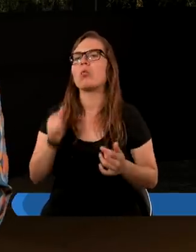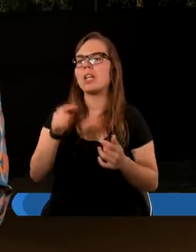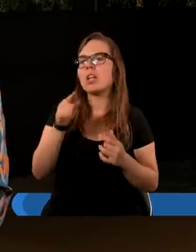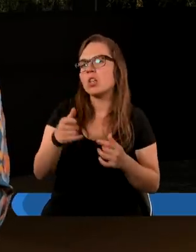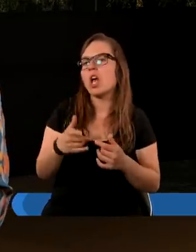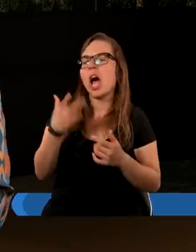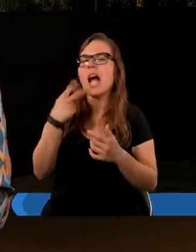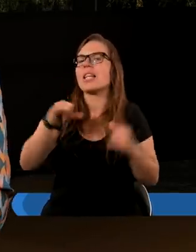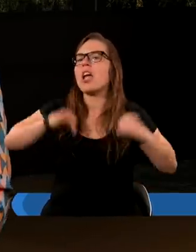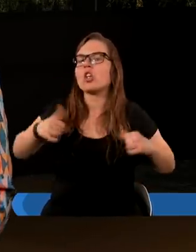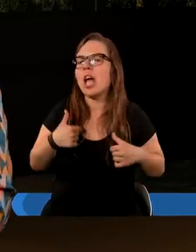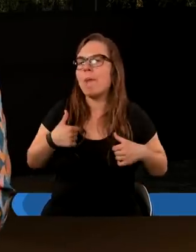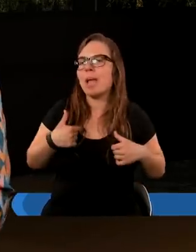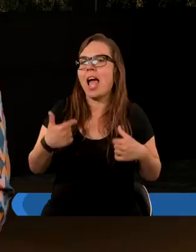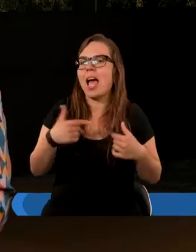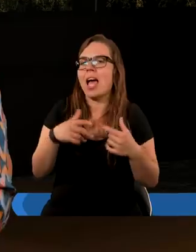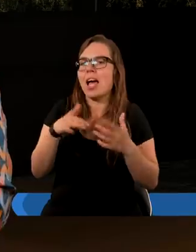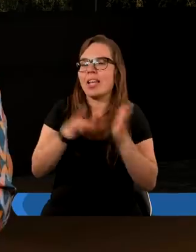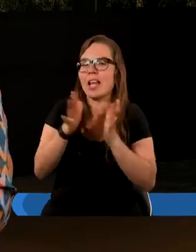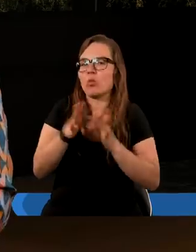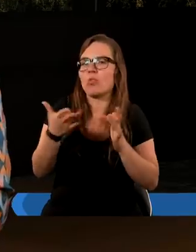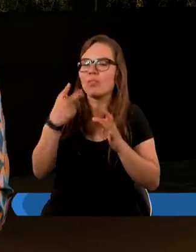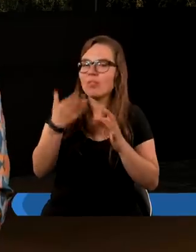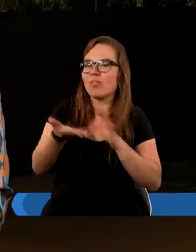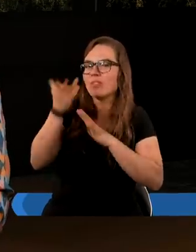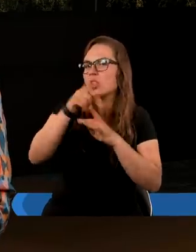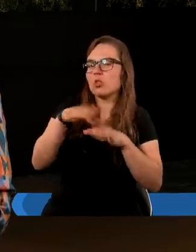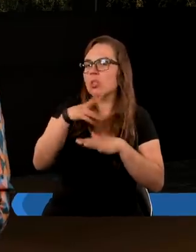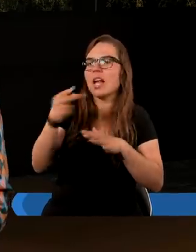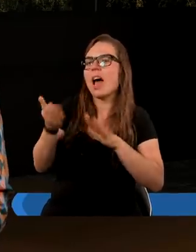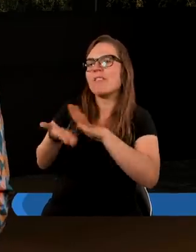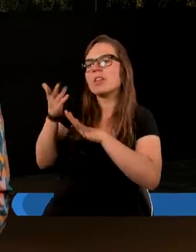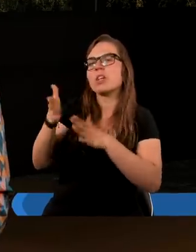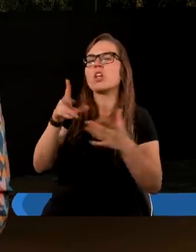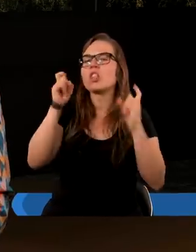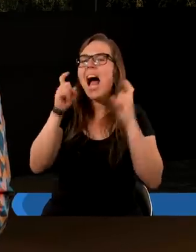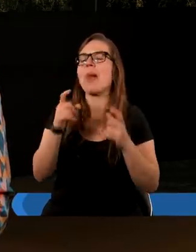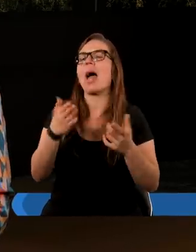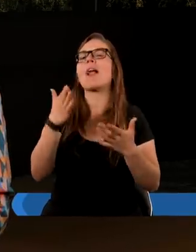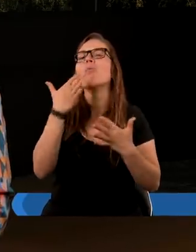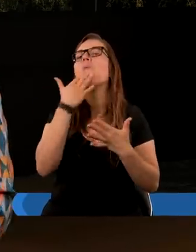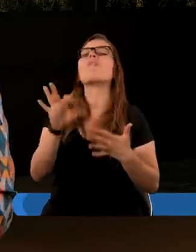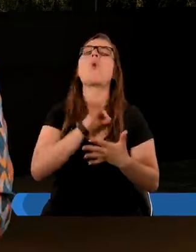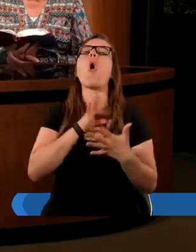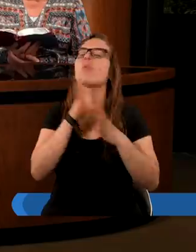a nie siebie, bo my jako ludzie albo nawet sam szatan przede wszystkim moje uwielbienie.